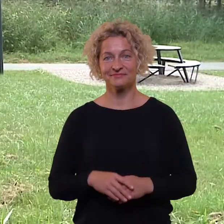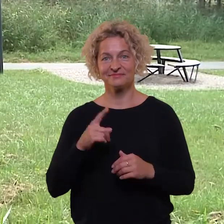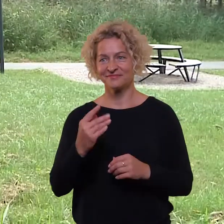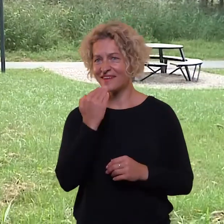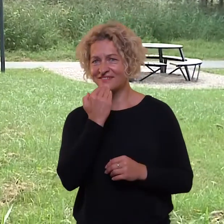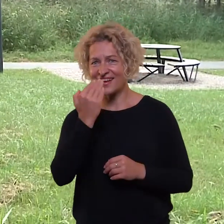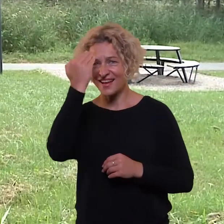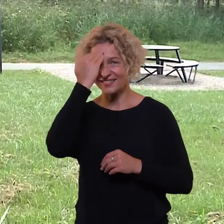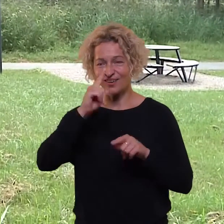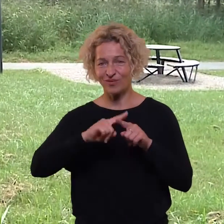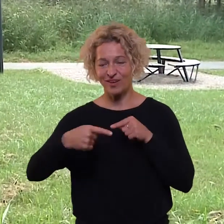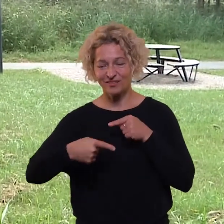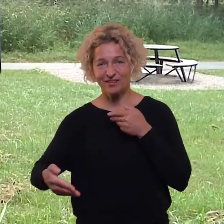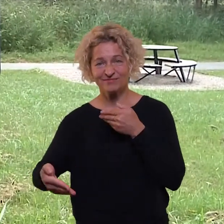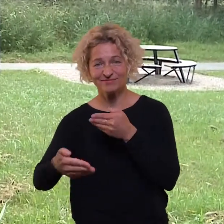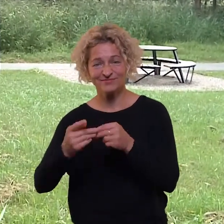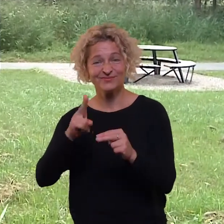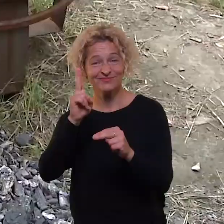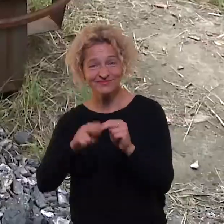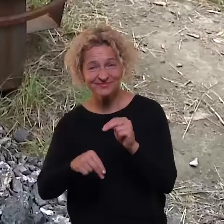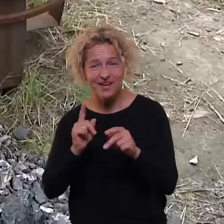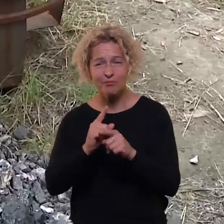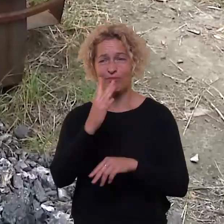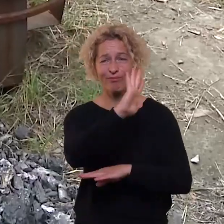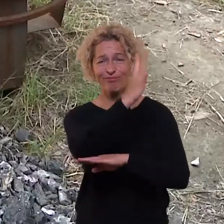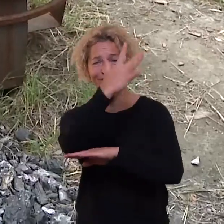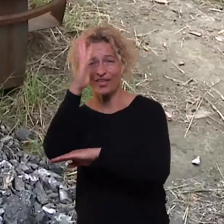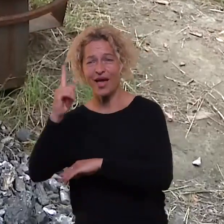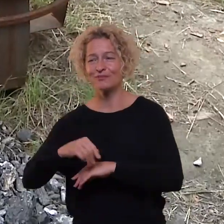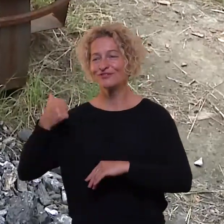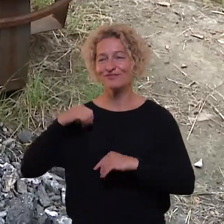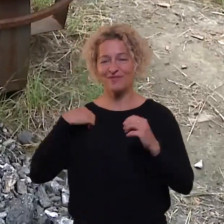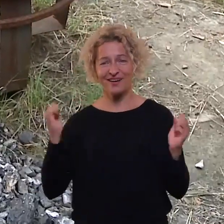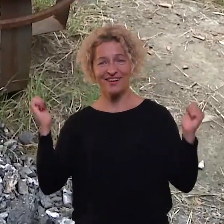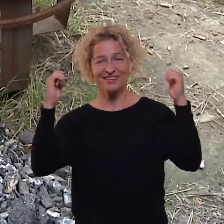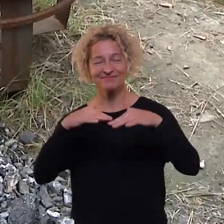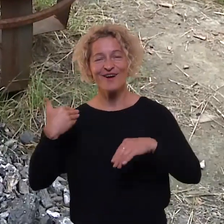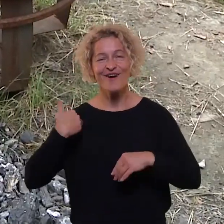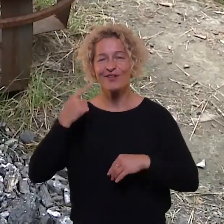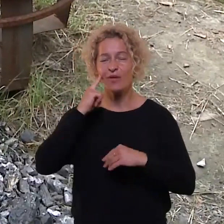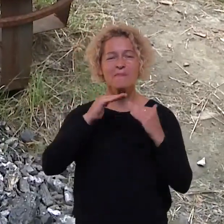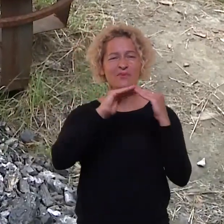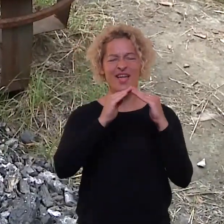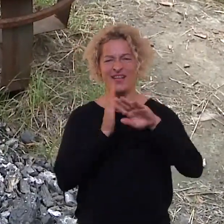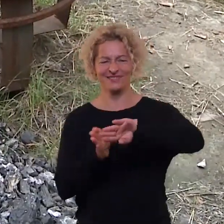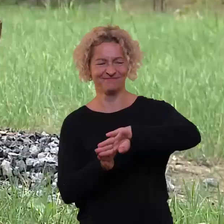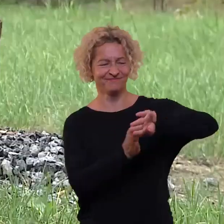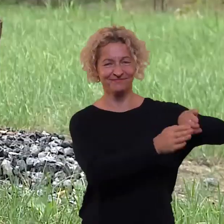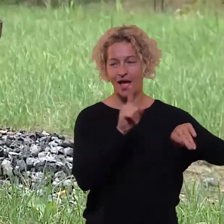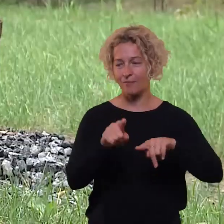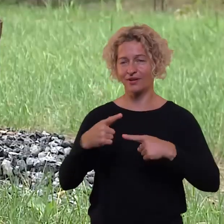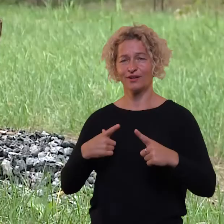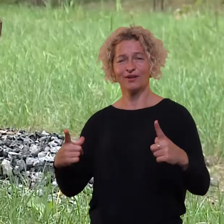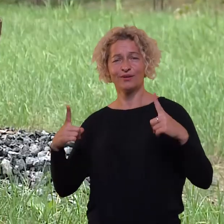Nors vasarą jų rytas jai pabaigai, miškus ir pamiškes vis dar plūs atsikvėpti nuo miesto šurmulio trokštantys gyventojai.